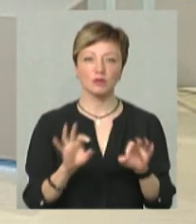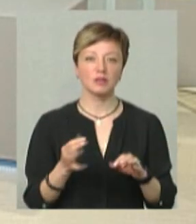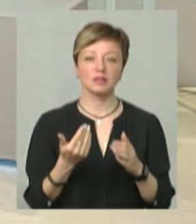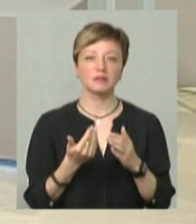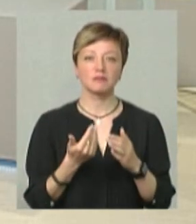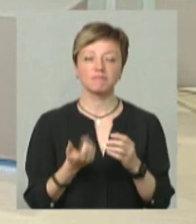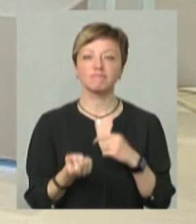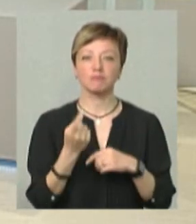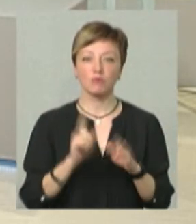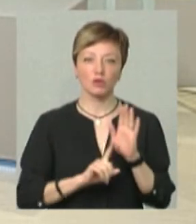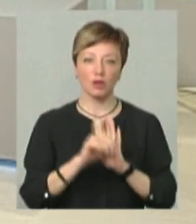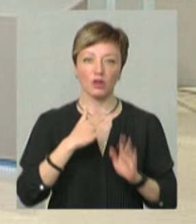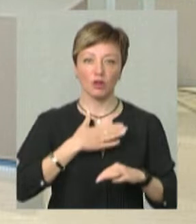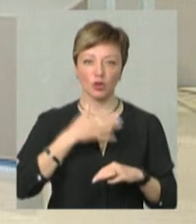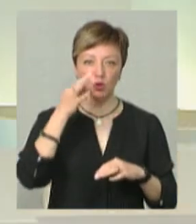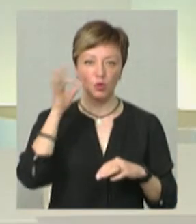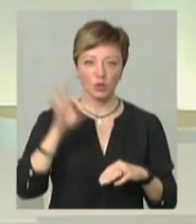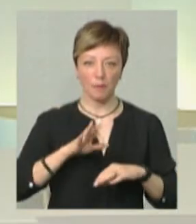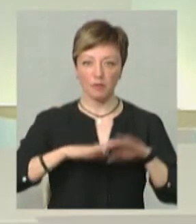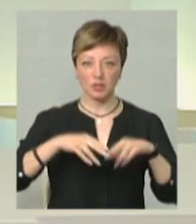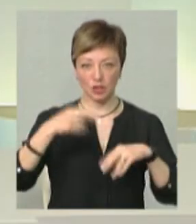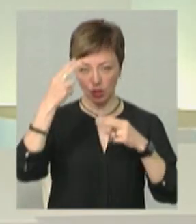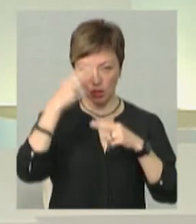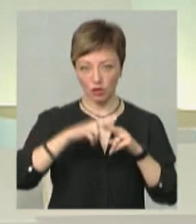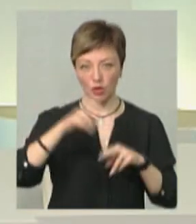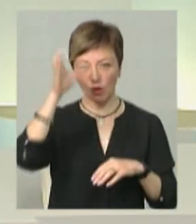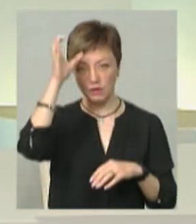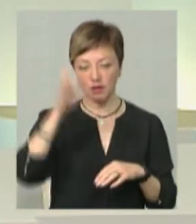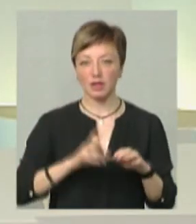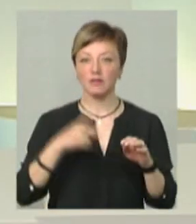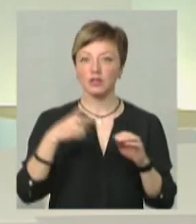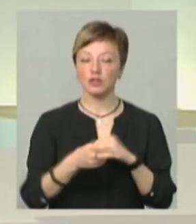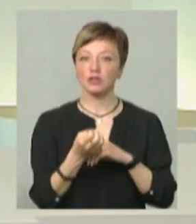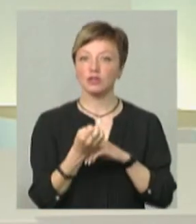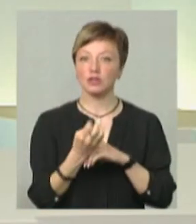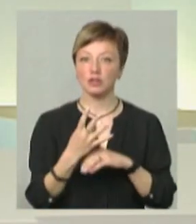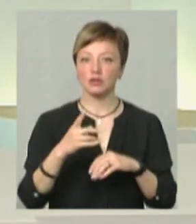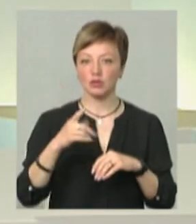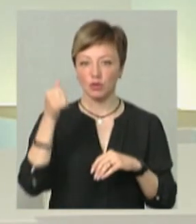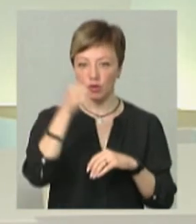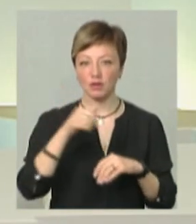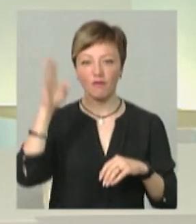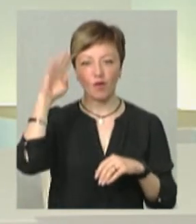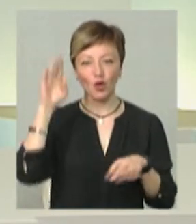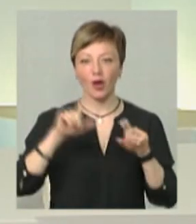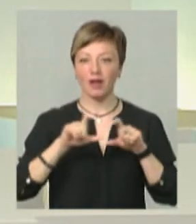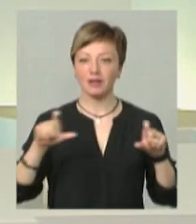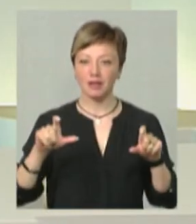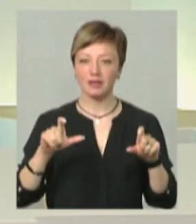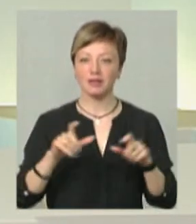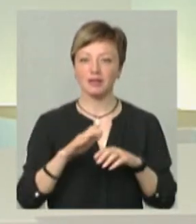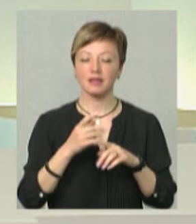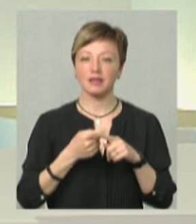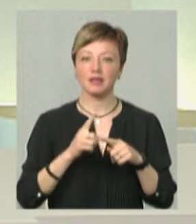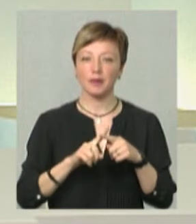почався мій досвід з професійно-технічною освітою. В 2018 році в червні я почав працювати в компанії «Київводоканал». Ось, Гордон нашу